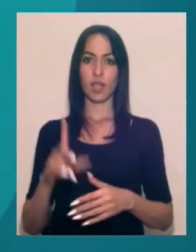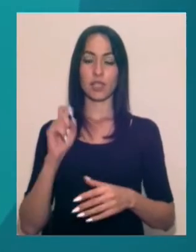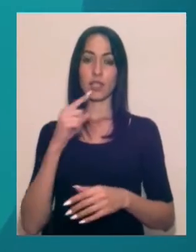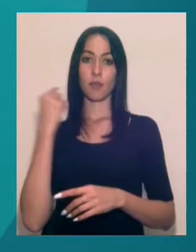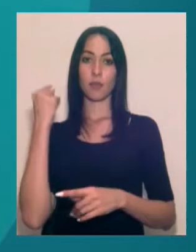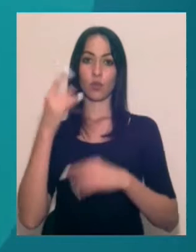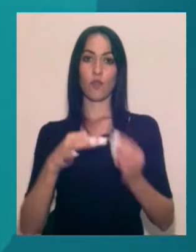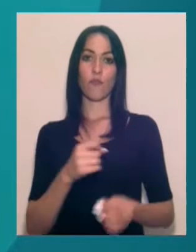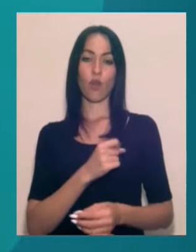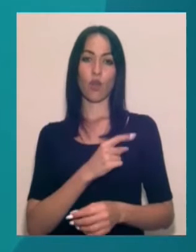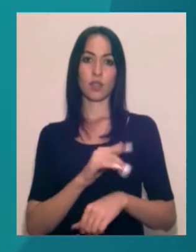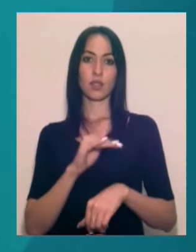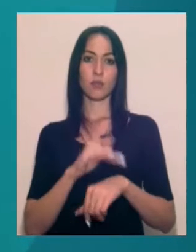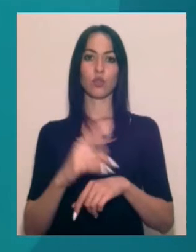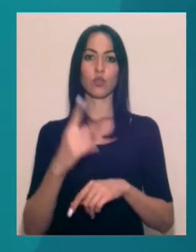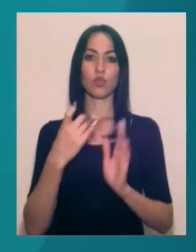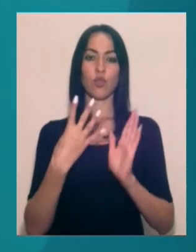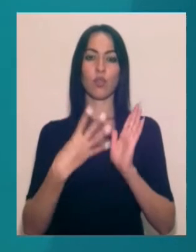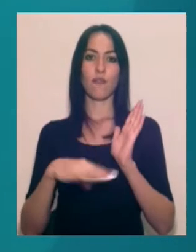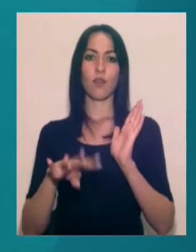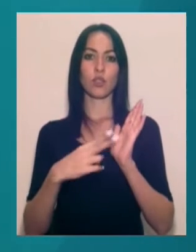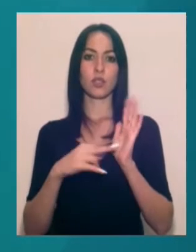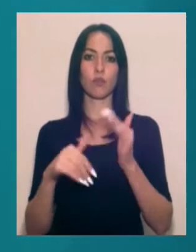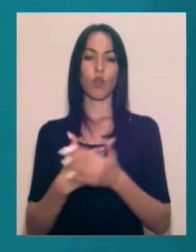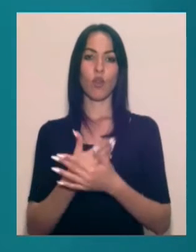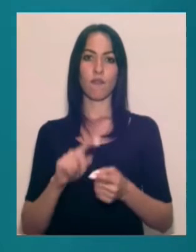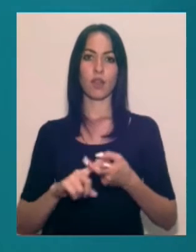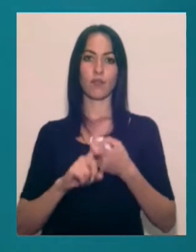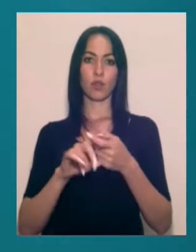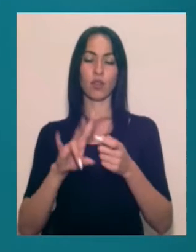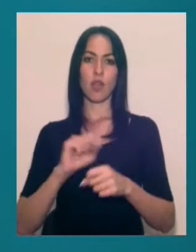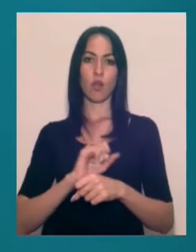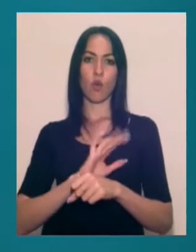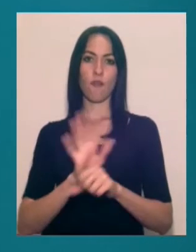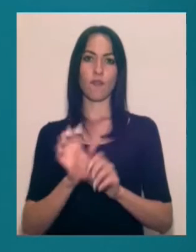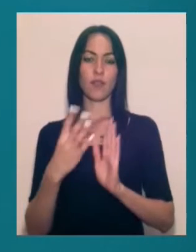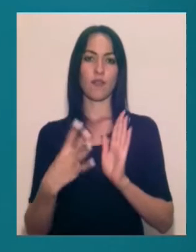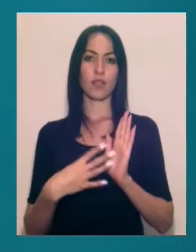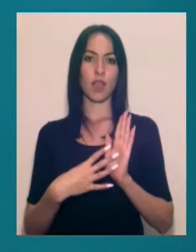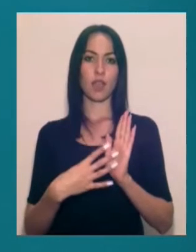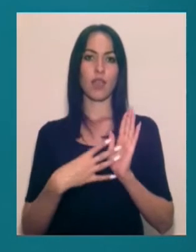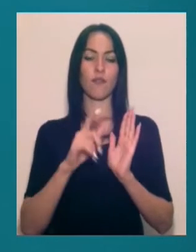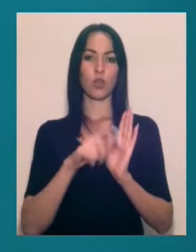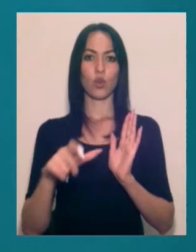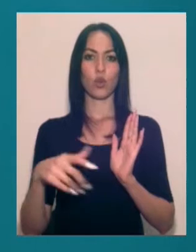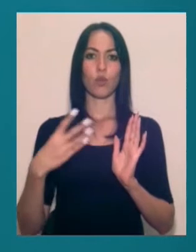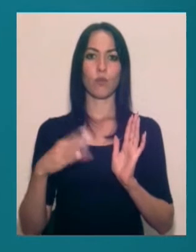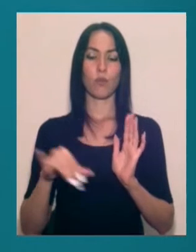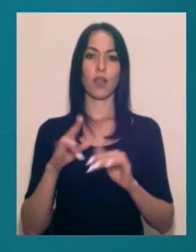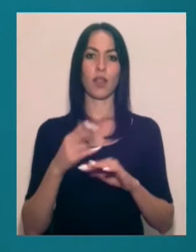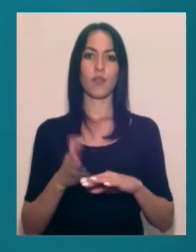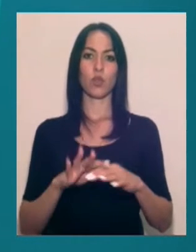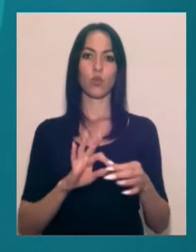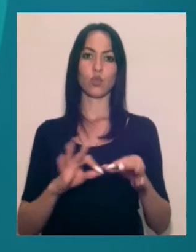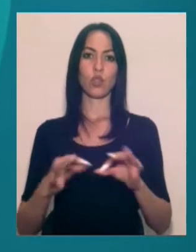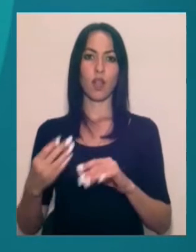добу в Одеській області зафіксували 197 нових інфікованих на COVID-19. Дев'ятеро людей померло від ускладнень. Цю